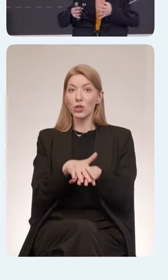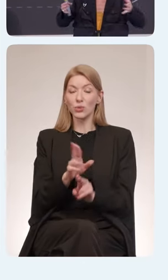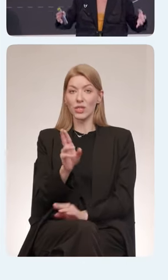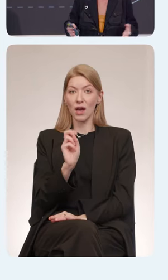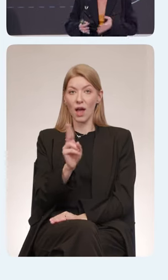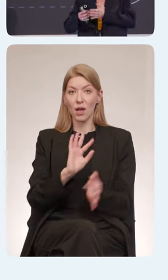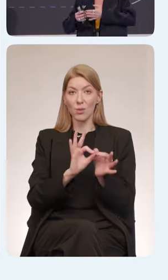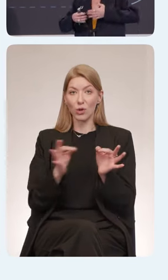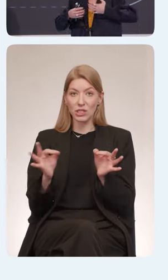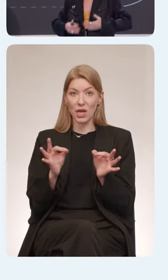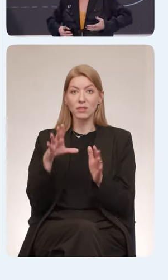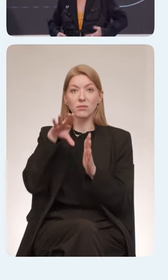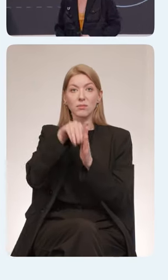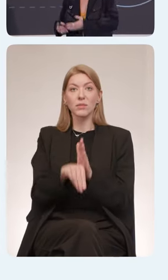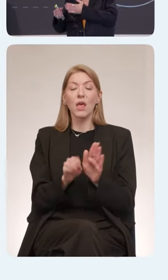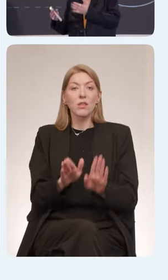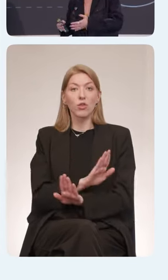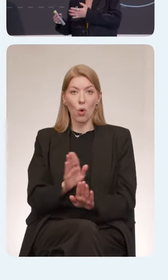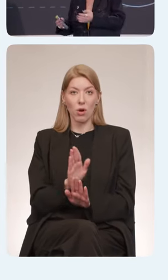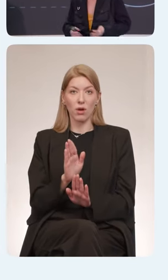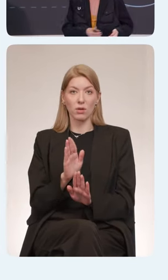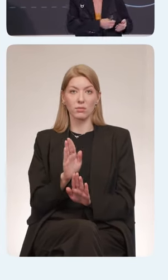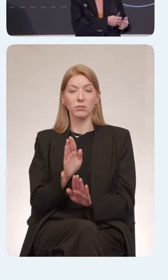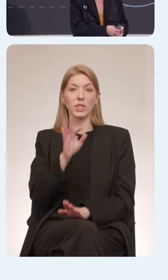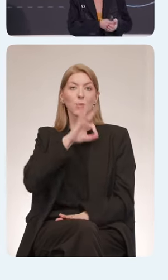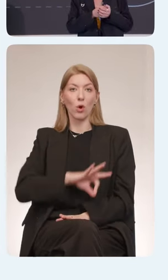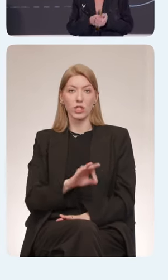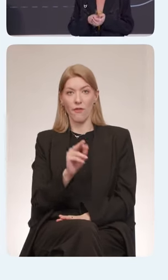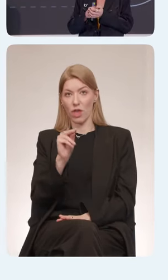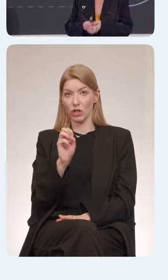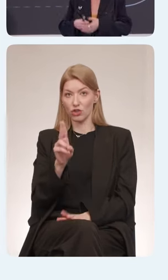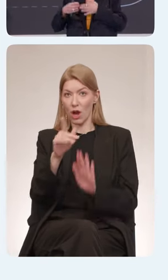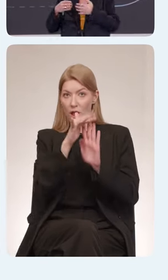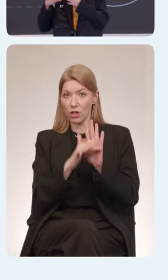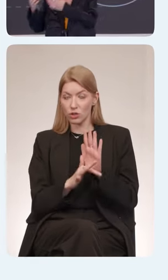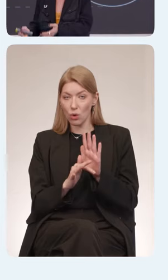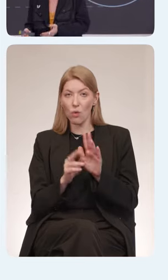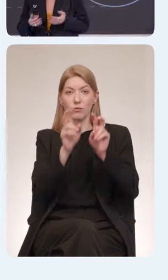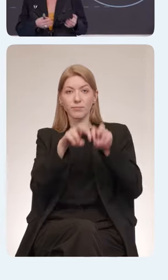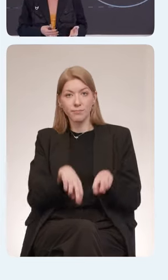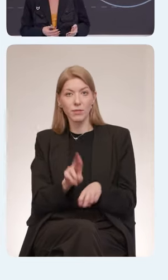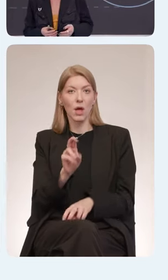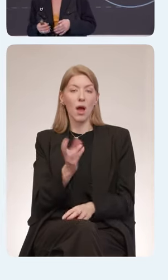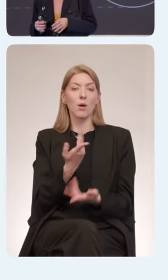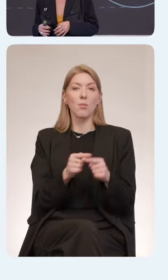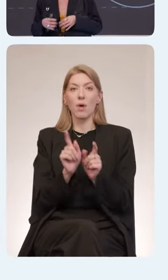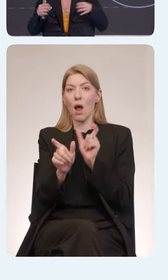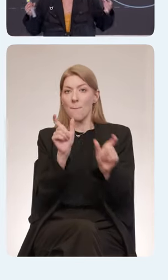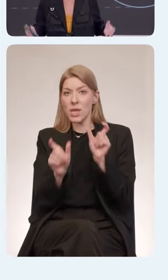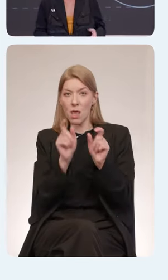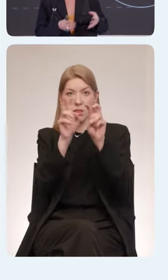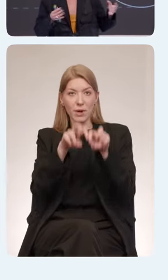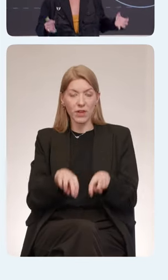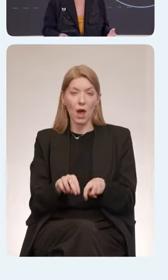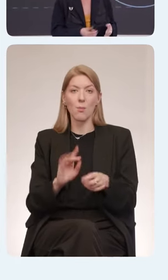же, состоит не только из самого внедрения каких-то чек-листов или чего-либо связанного с тем, как мы проверяем компоненты наших